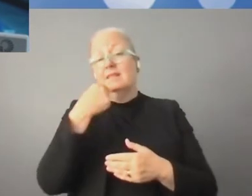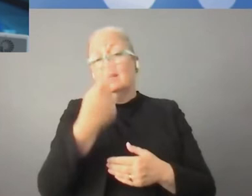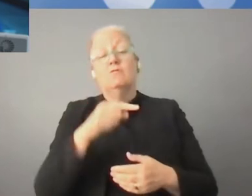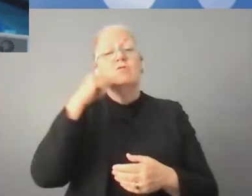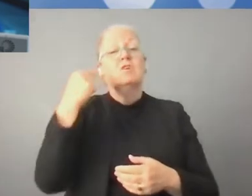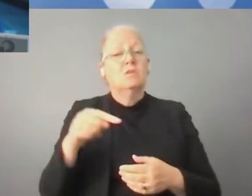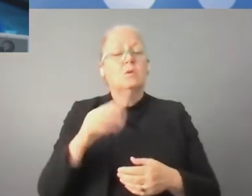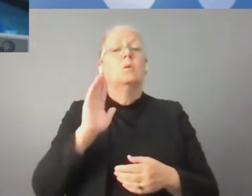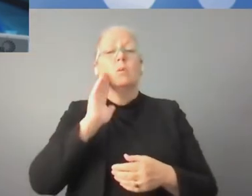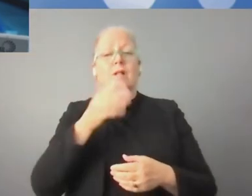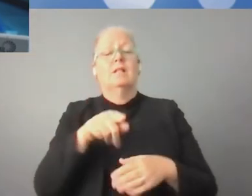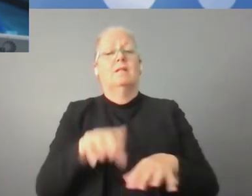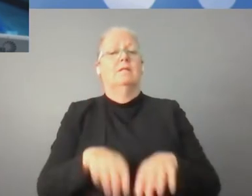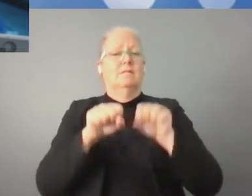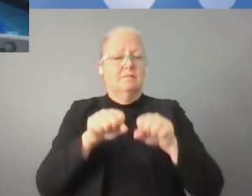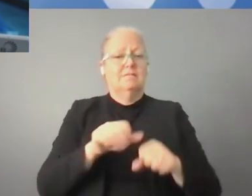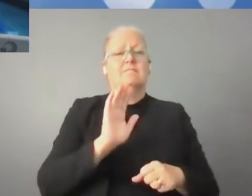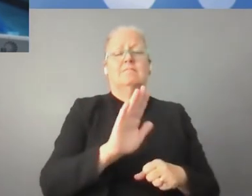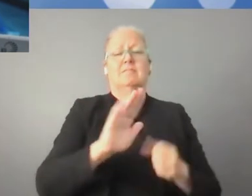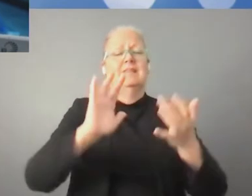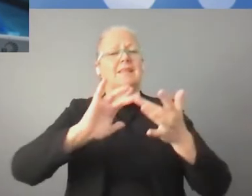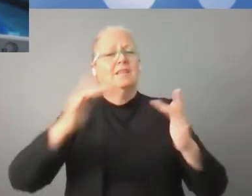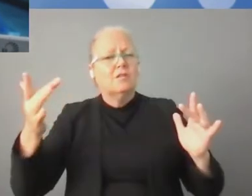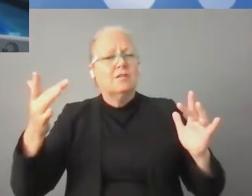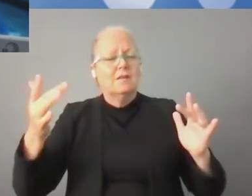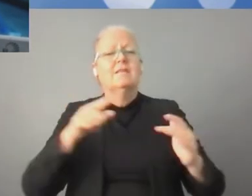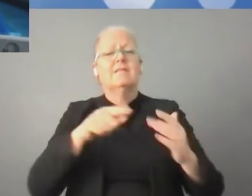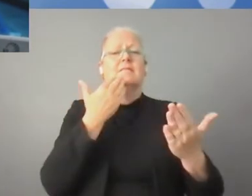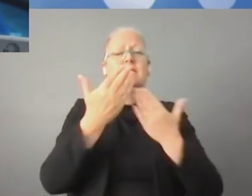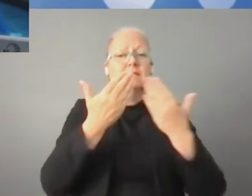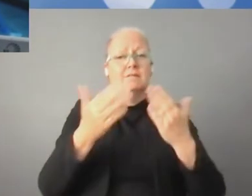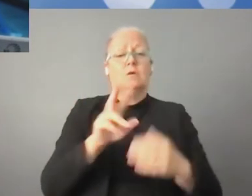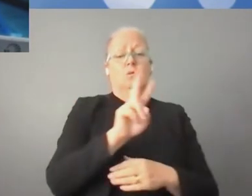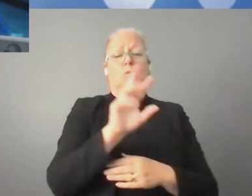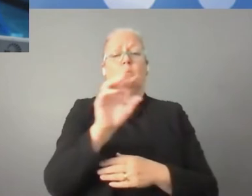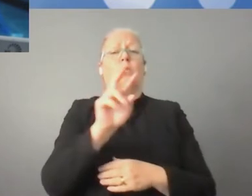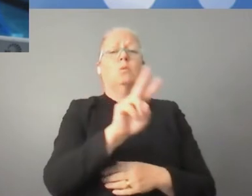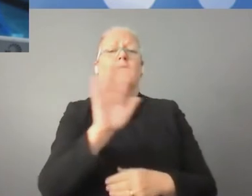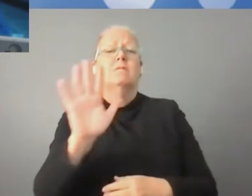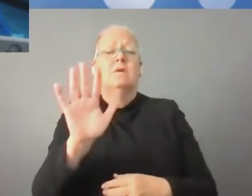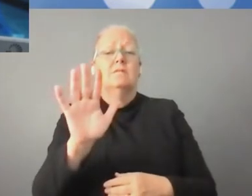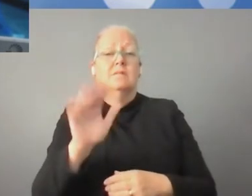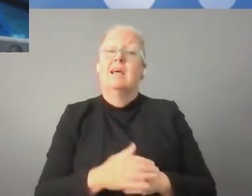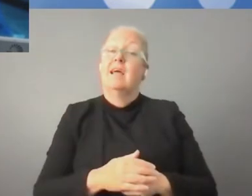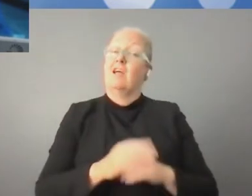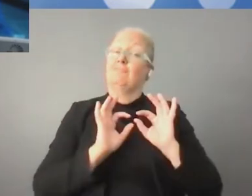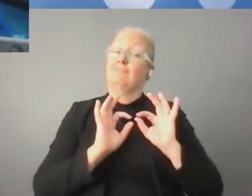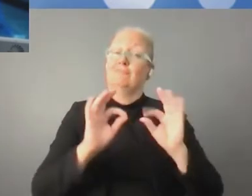ONZ potwierdziło już, że to Rosja zorganizuje szczyt IGF w